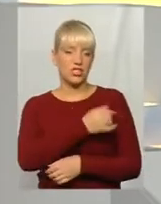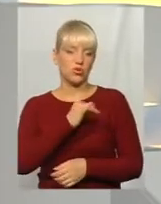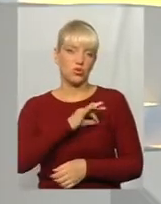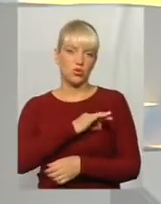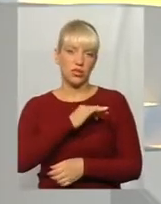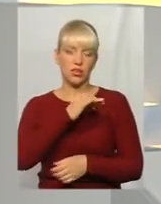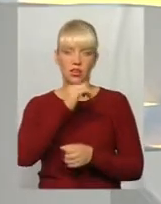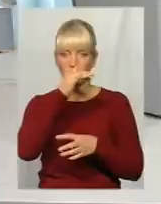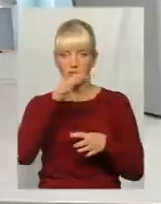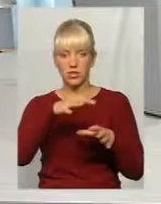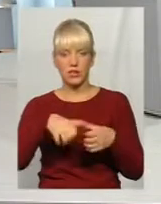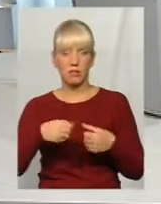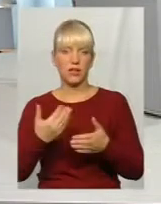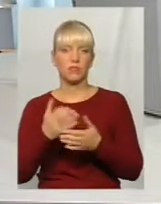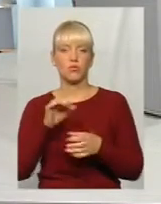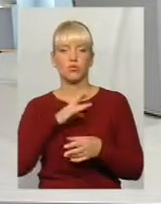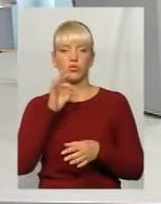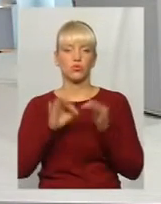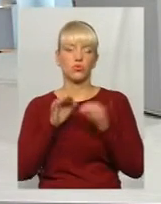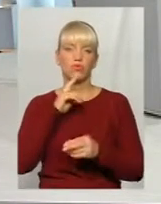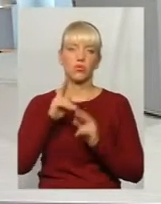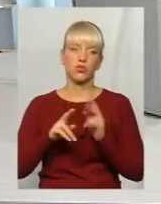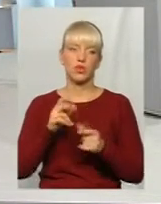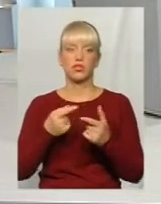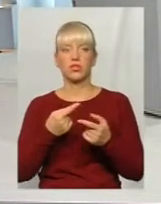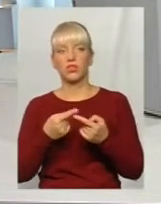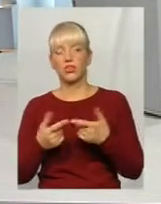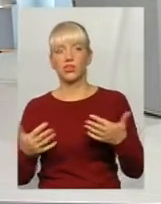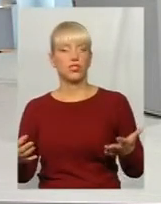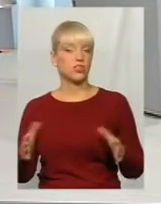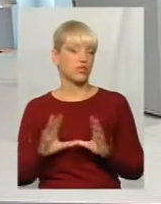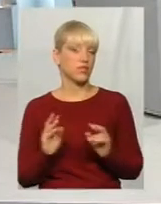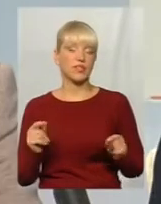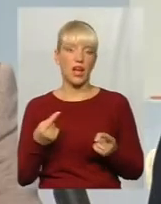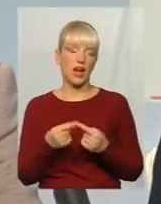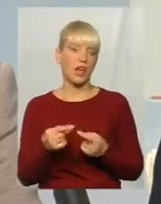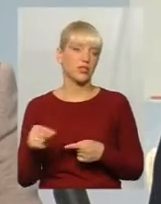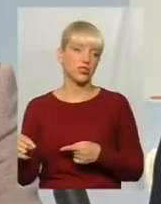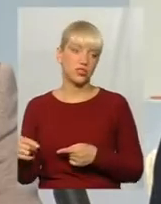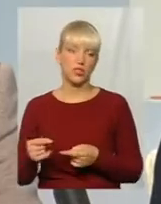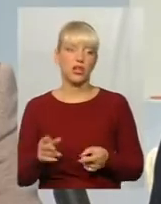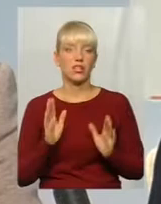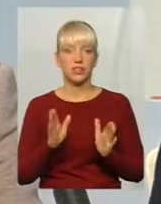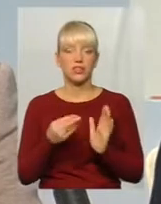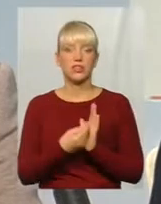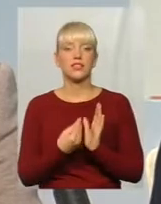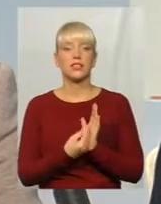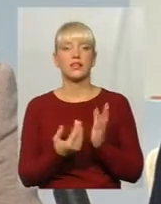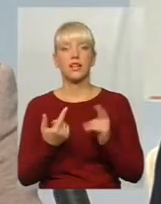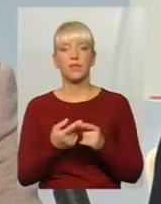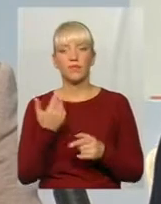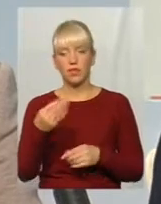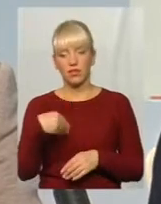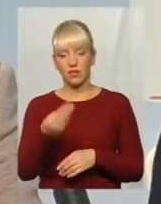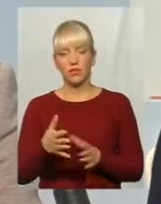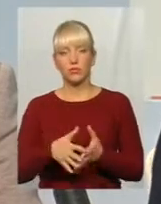нього немає прав, якесь там судове оскарження чи таке інше. І все, все інше лише ціна. Тобто, ти надав найвищу